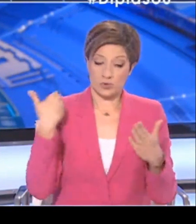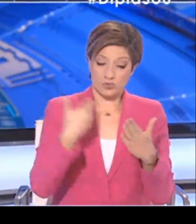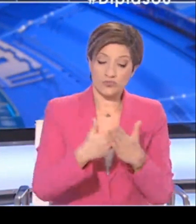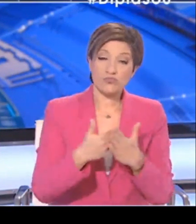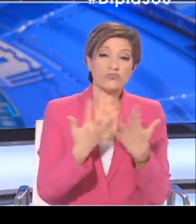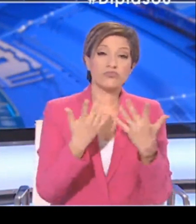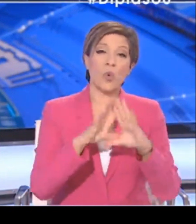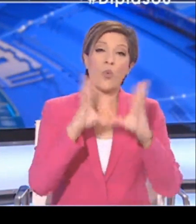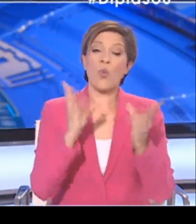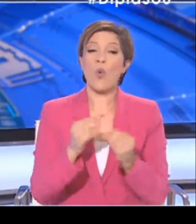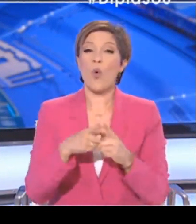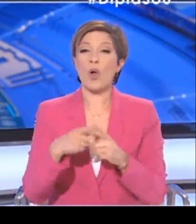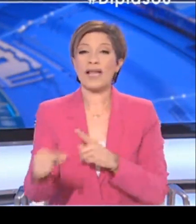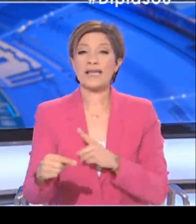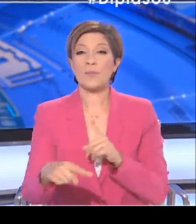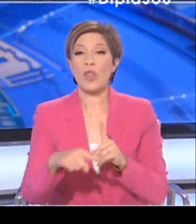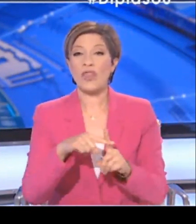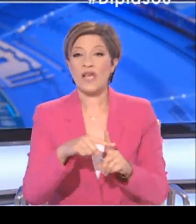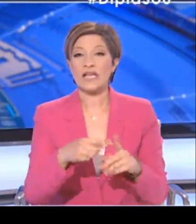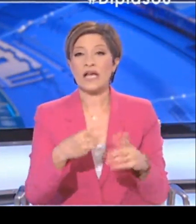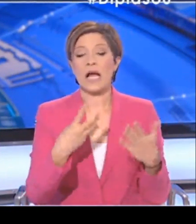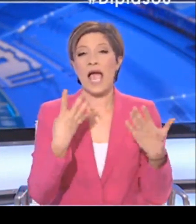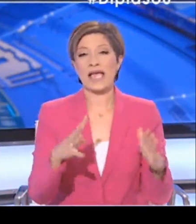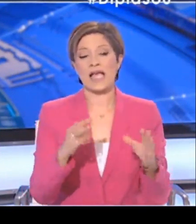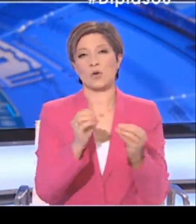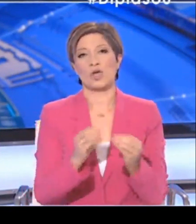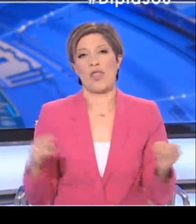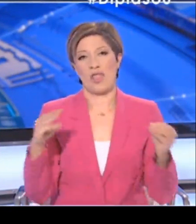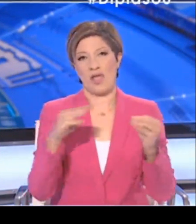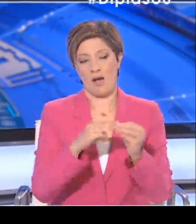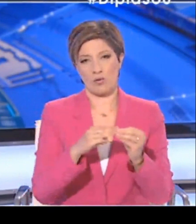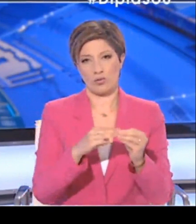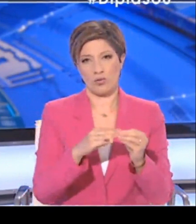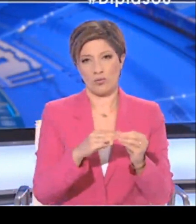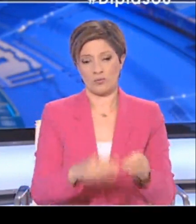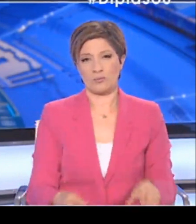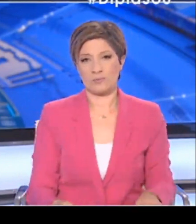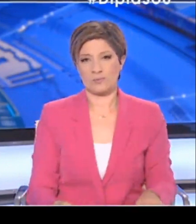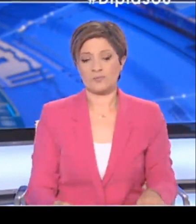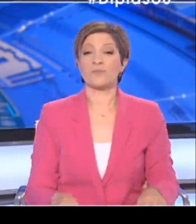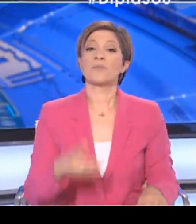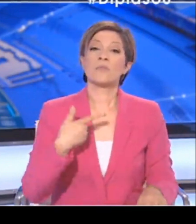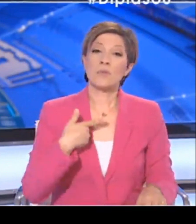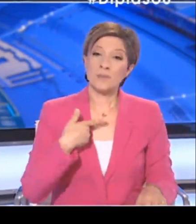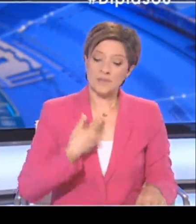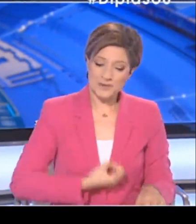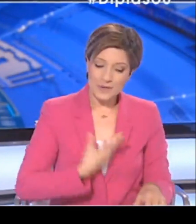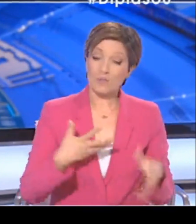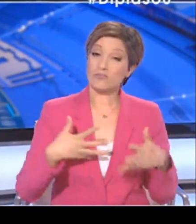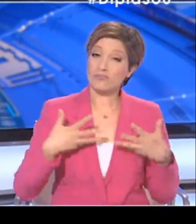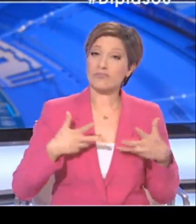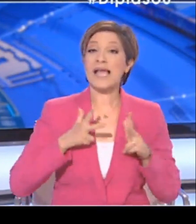συνολικός αριθμός των θετικών κρουσμάτων ανήρθε στα 918. Έχουμε κάθε λόγο να είμαστε